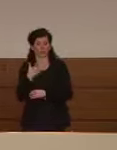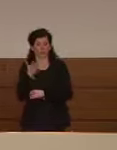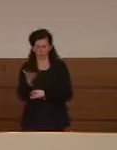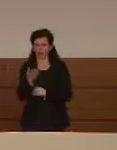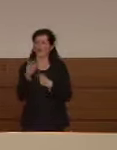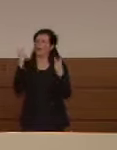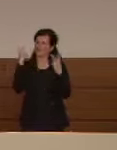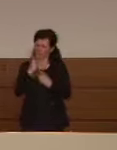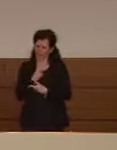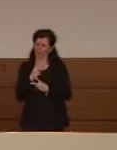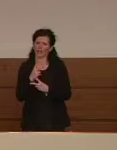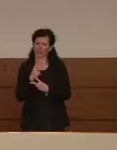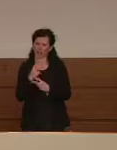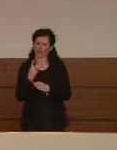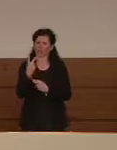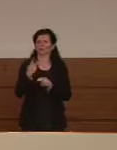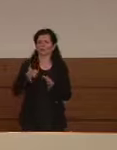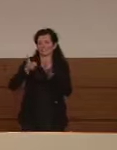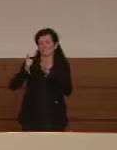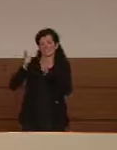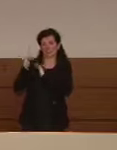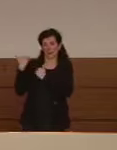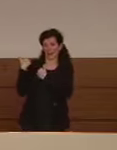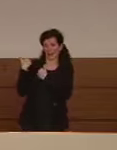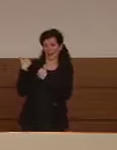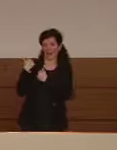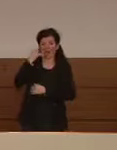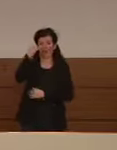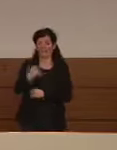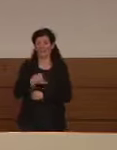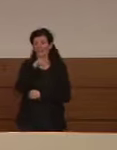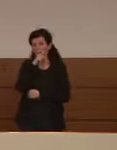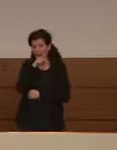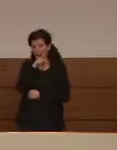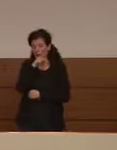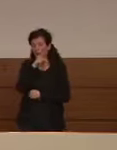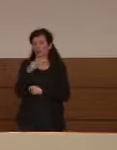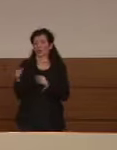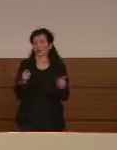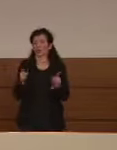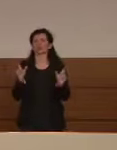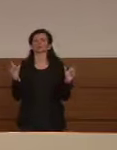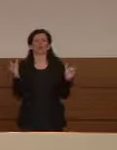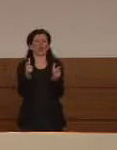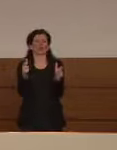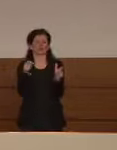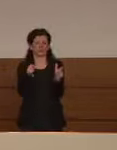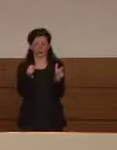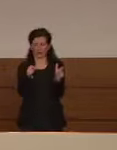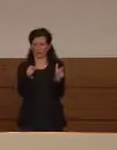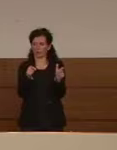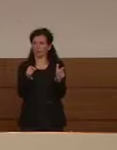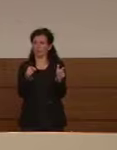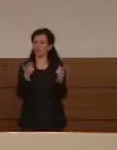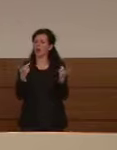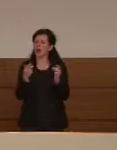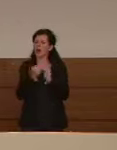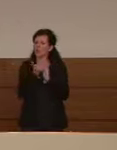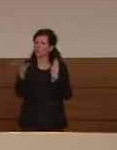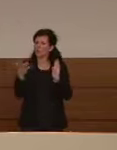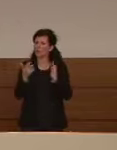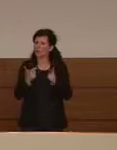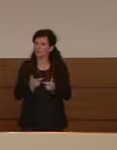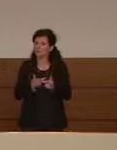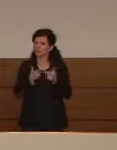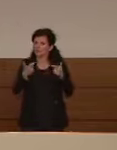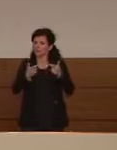'incubazione risale era due settimane fa ma era fine marzo ed eravamo in lockdown la domanda è cosa ci aspettiamo se i numeri continuano a salire così dei